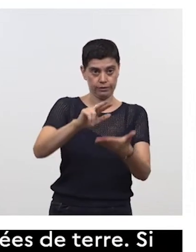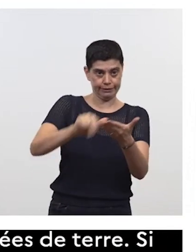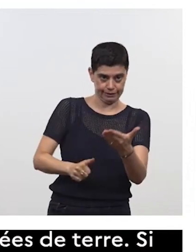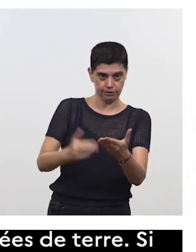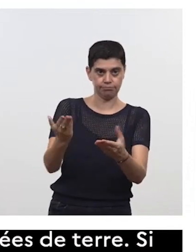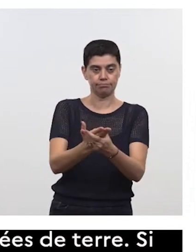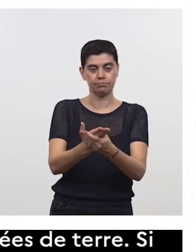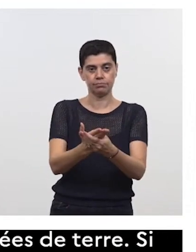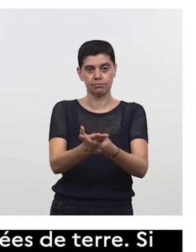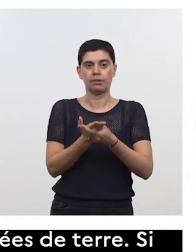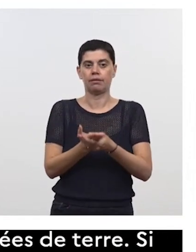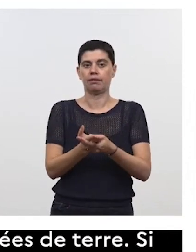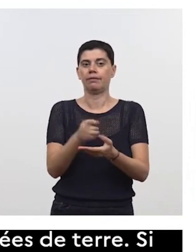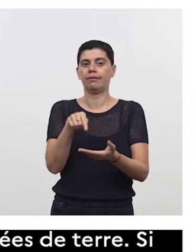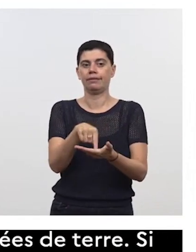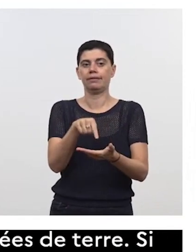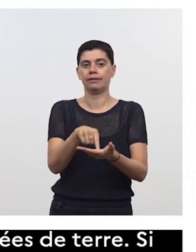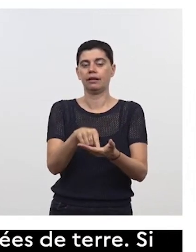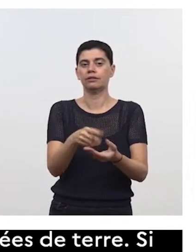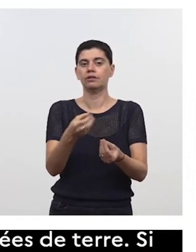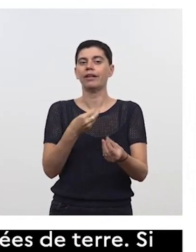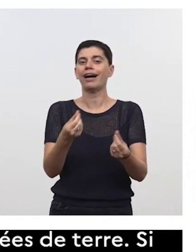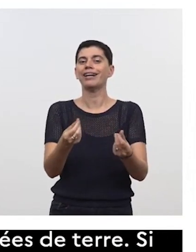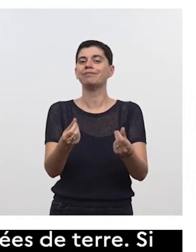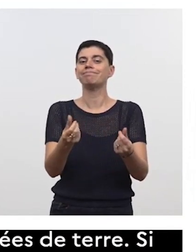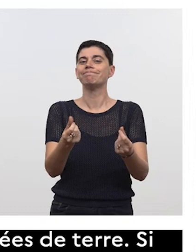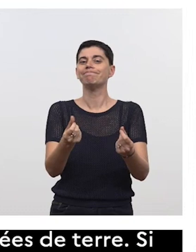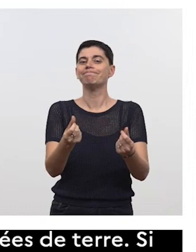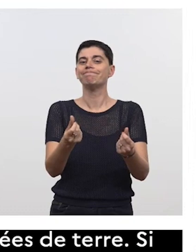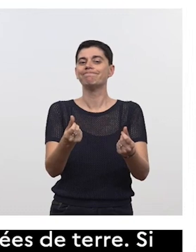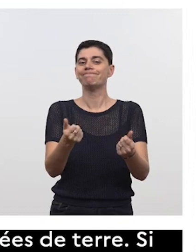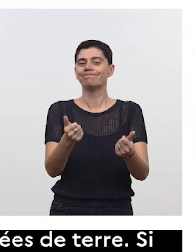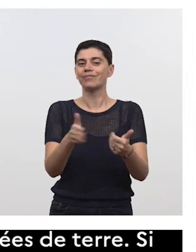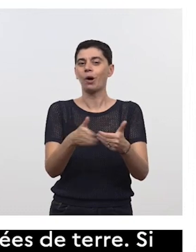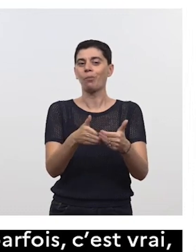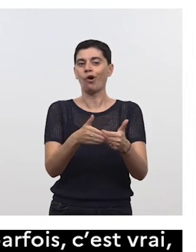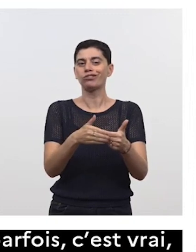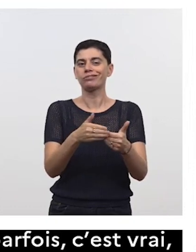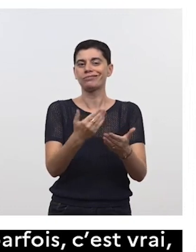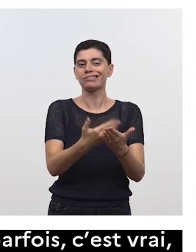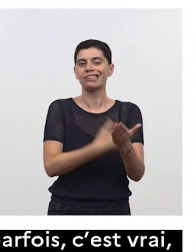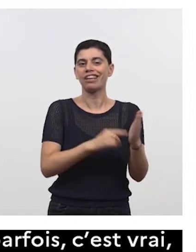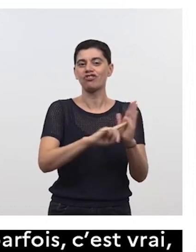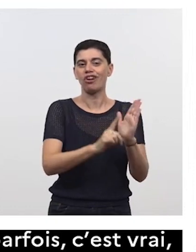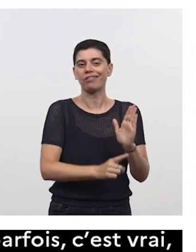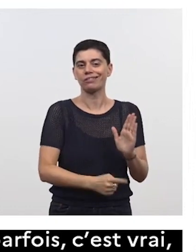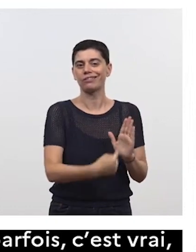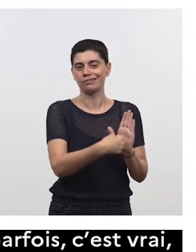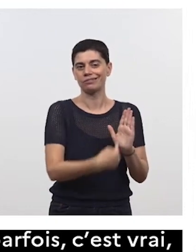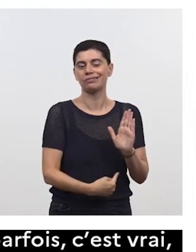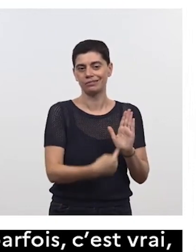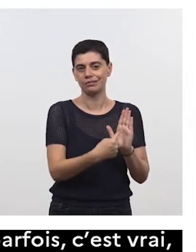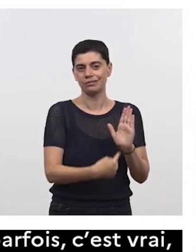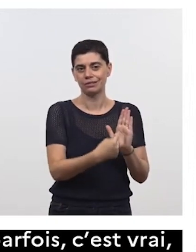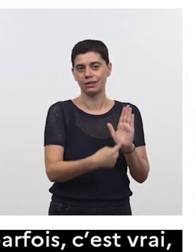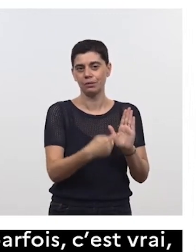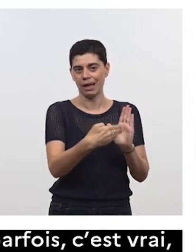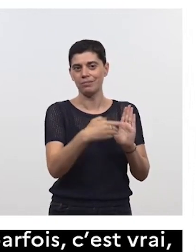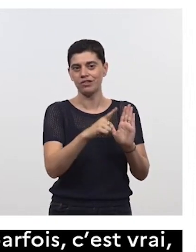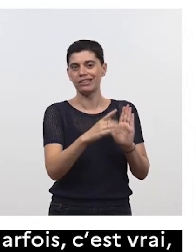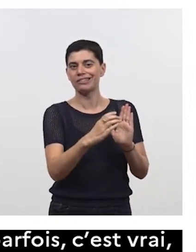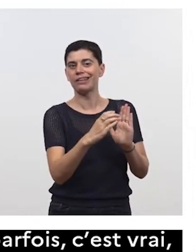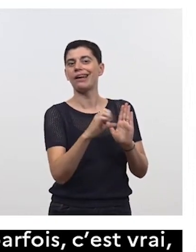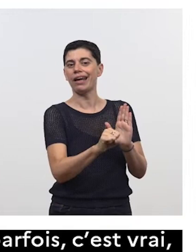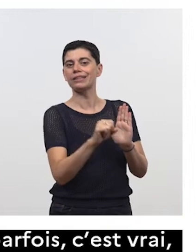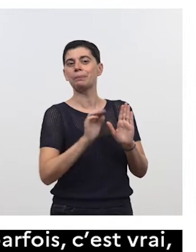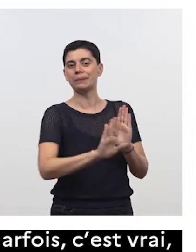commence à ressembler, à sentir bon, le cahier des charges de préfiguration de ce que pourra être demain, justement, le MGCS. Et ça, c'est